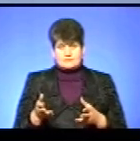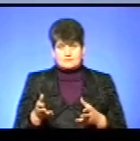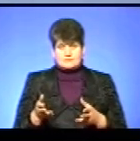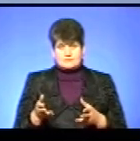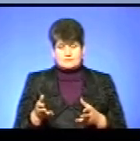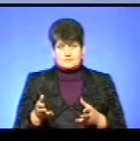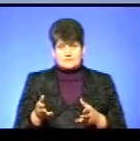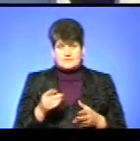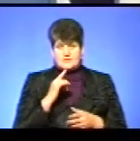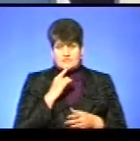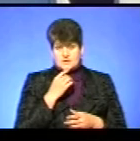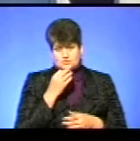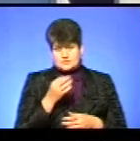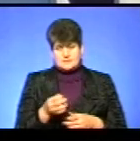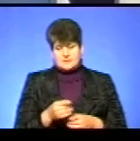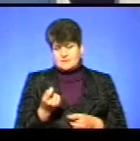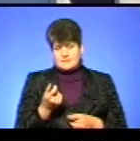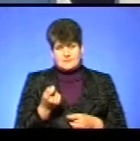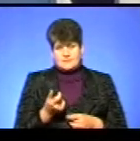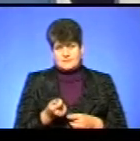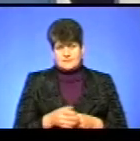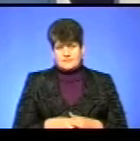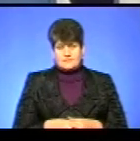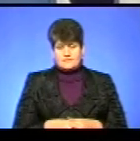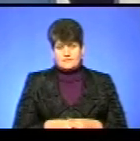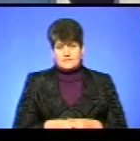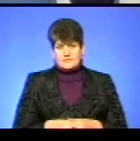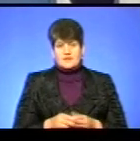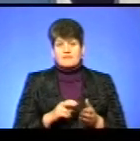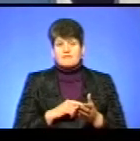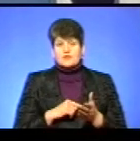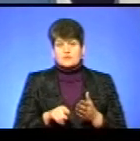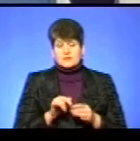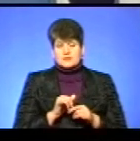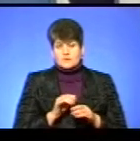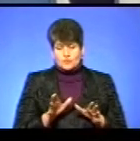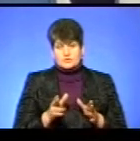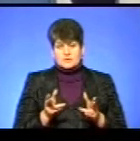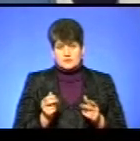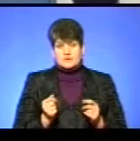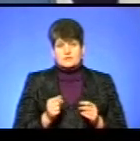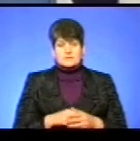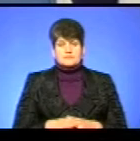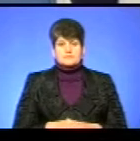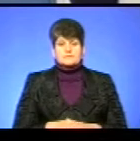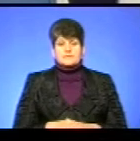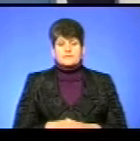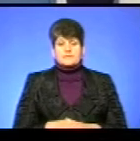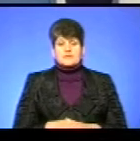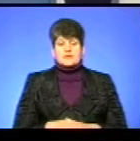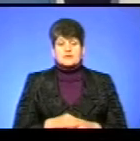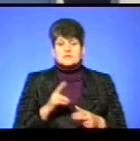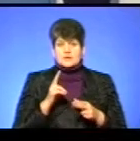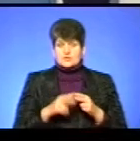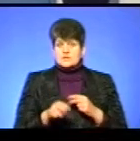Це важко сказати. Мало ймовірно. Мало ймовірно. Хоча не виключати також не можна. Може, вони політали ще Вона завершується, на жаль,